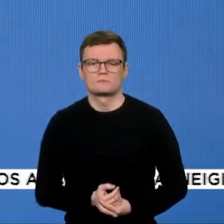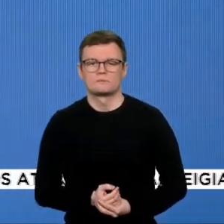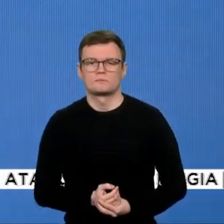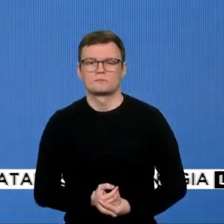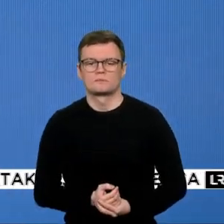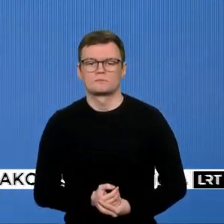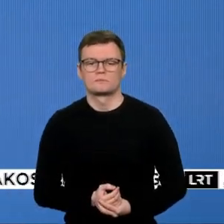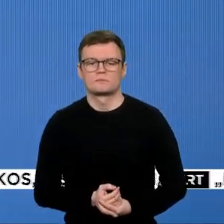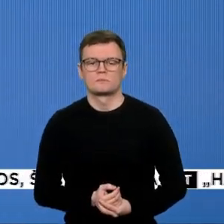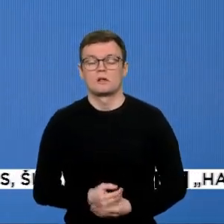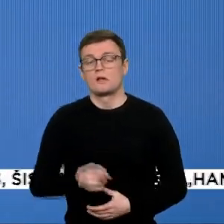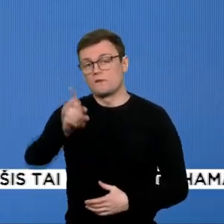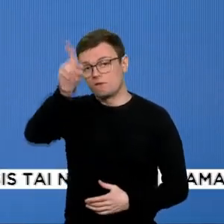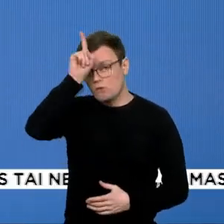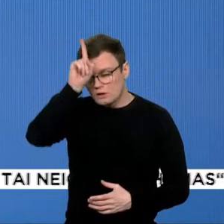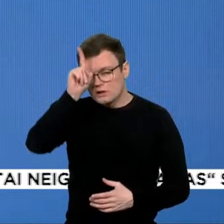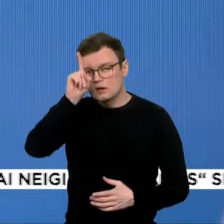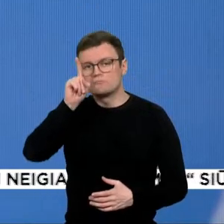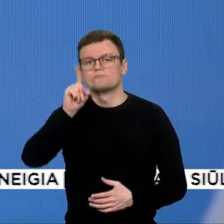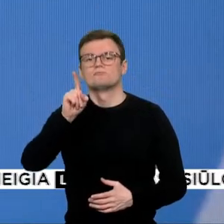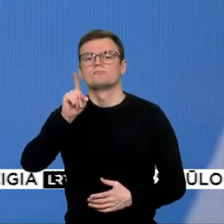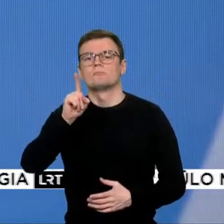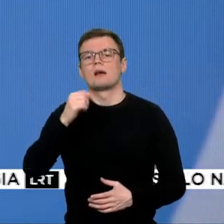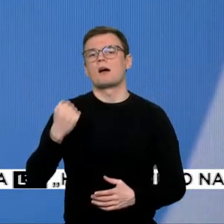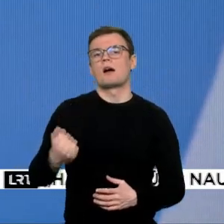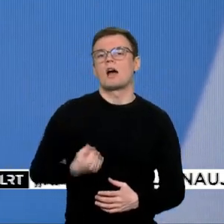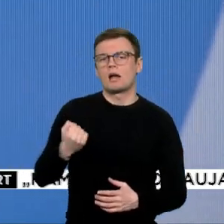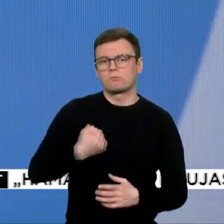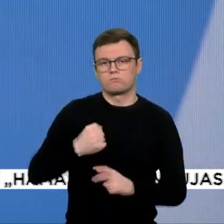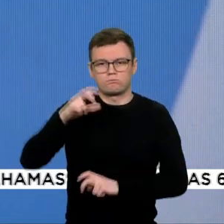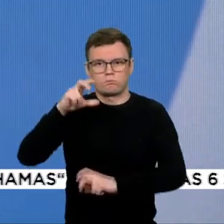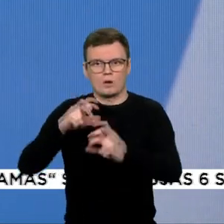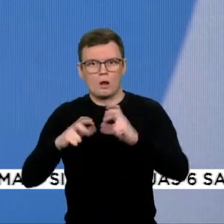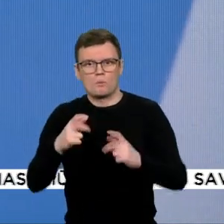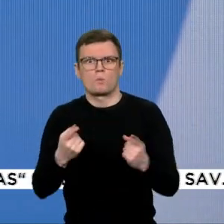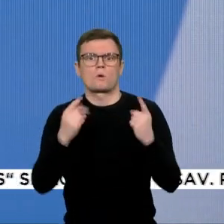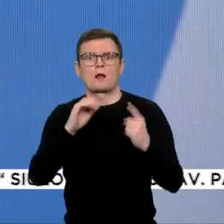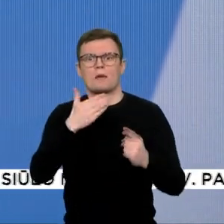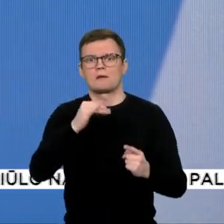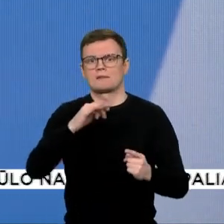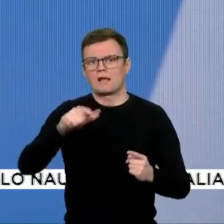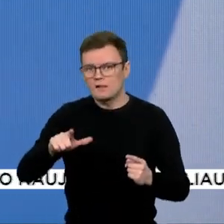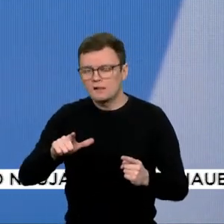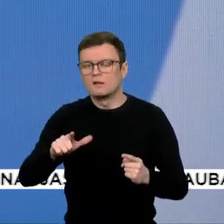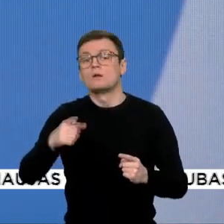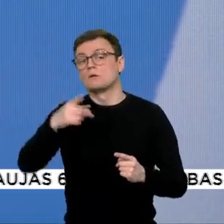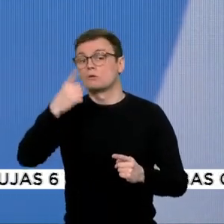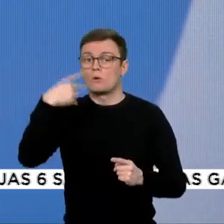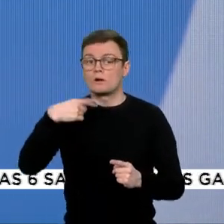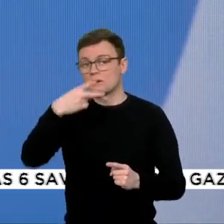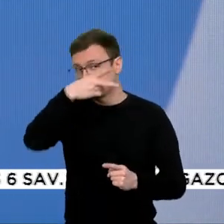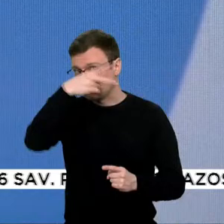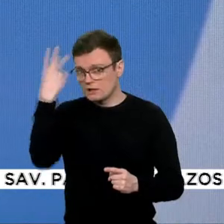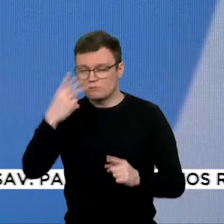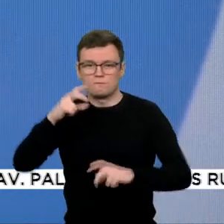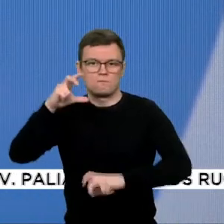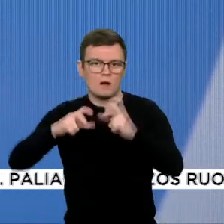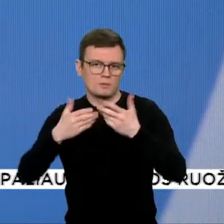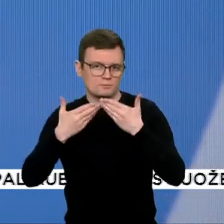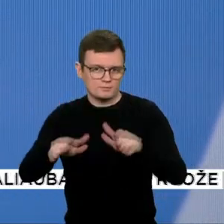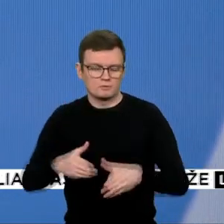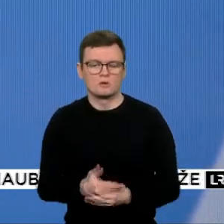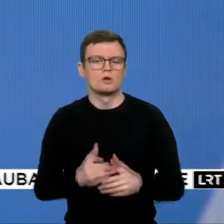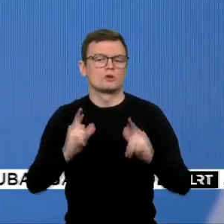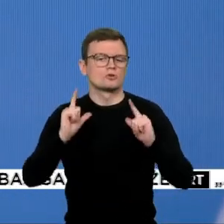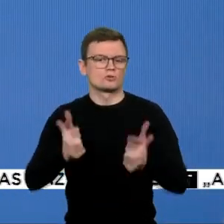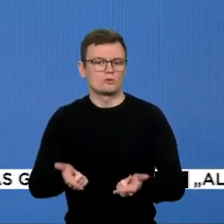Vokietijos gynybos pramonės milžiniai yra in metal paskelbus apie planus Lietuvoje atidaryti gamyklą. Ekonomistai sako, tai stipriai